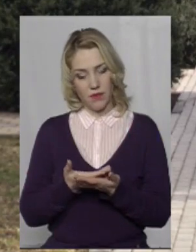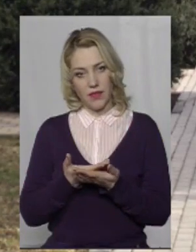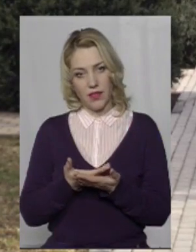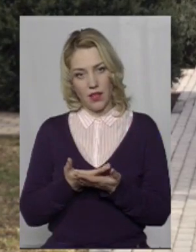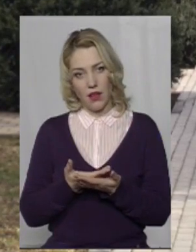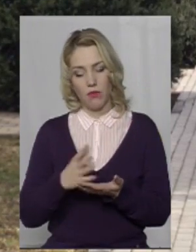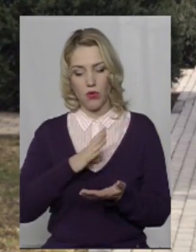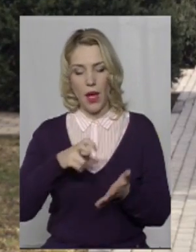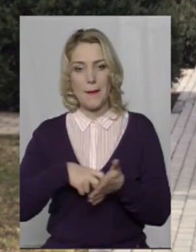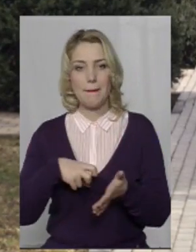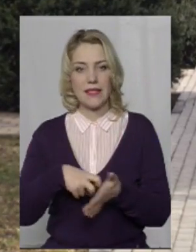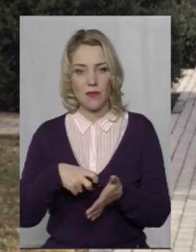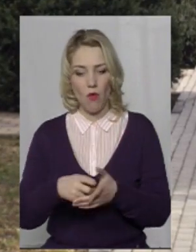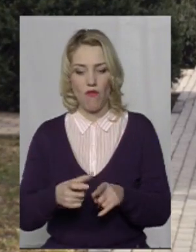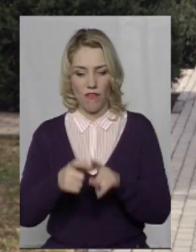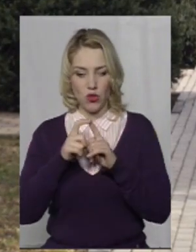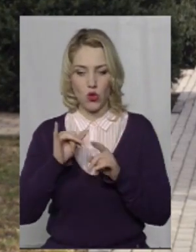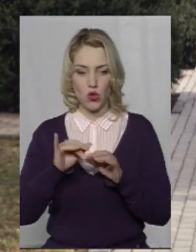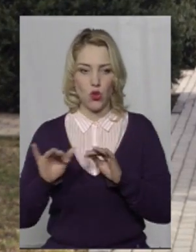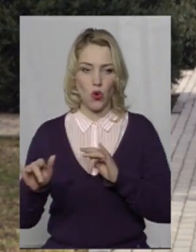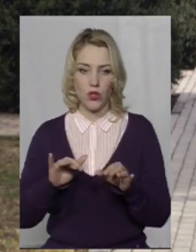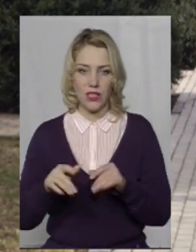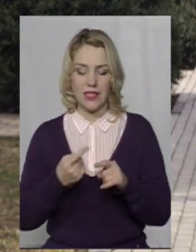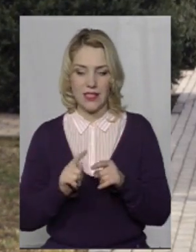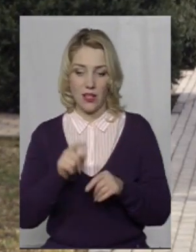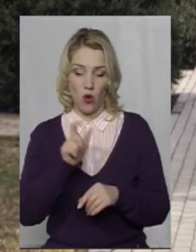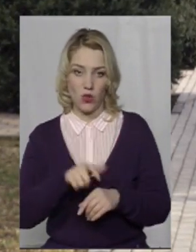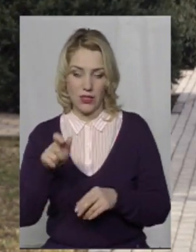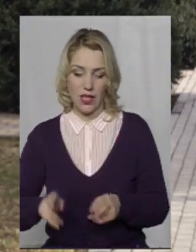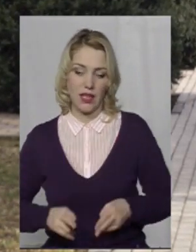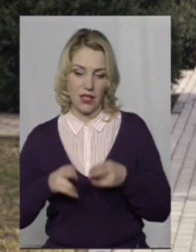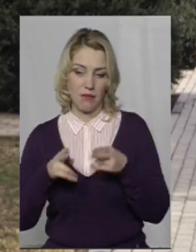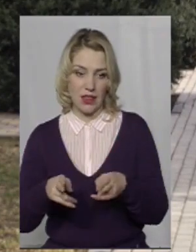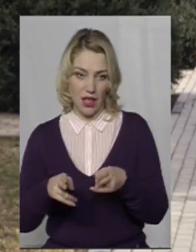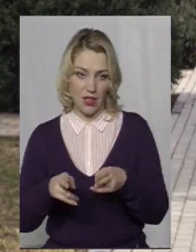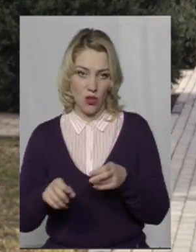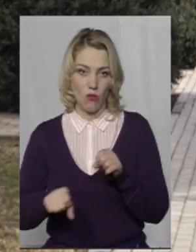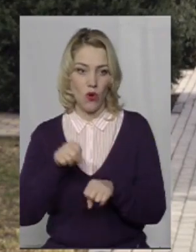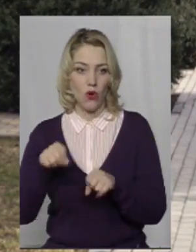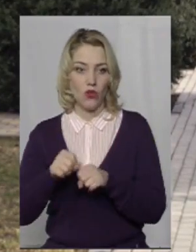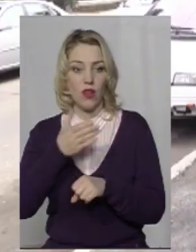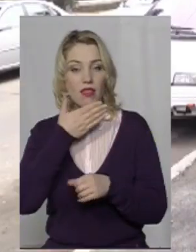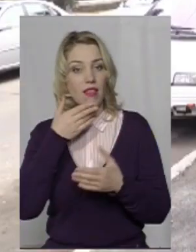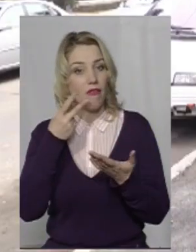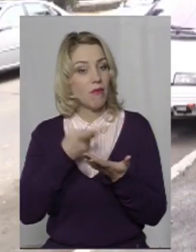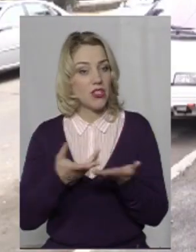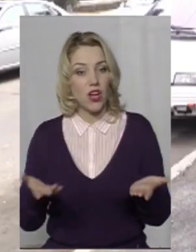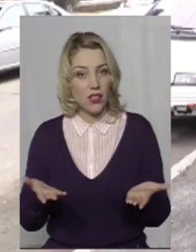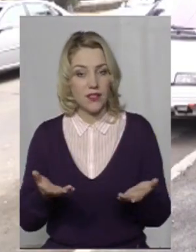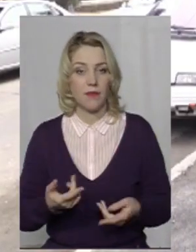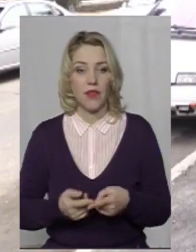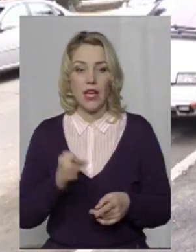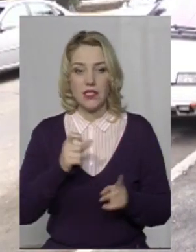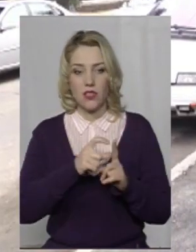прийшла мені письмова відповідь, що у діях цих осіб кримінального порушення не вбачається. За словами